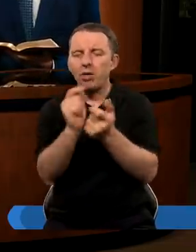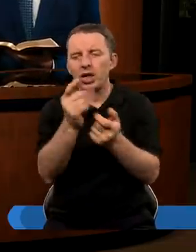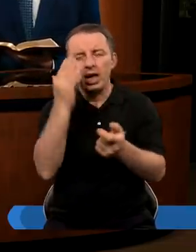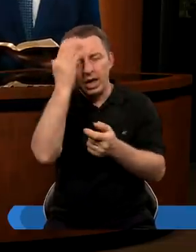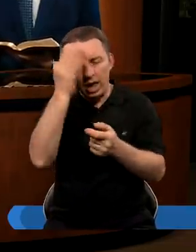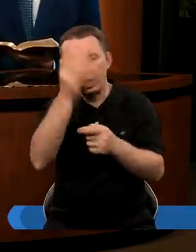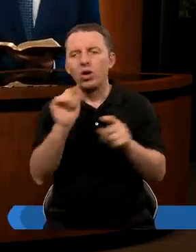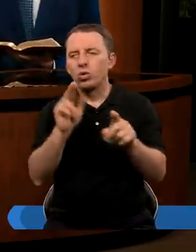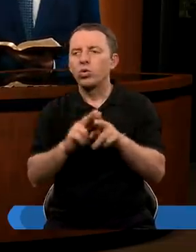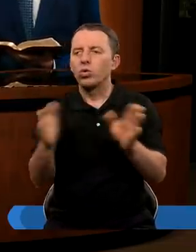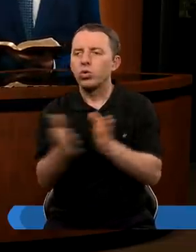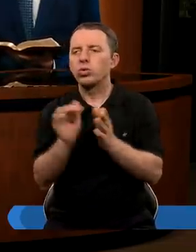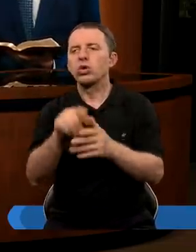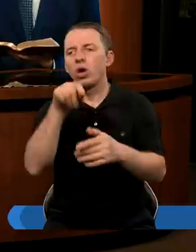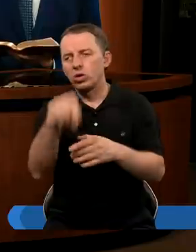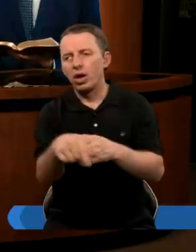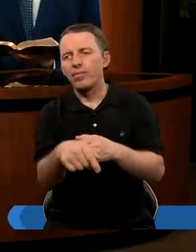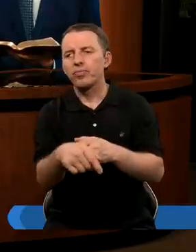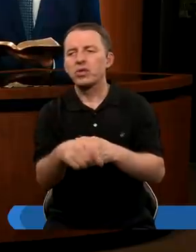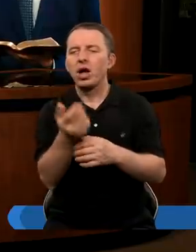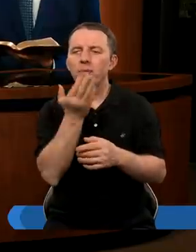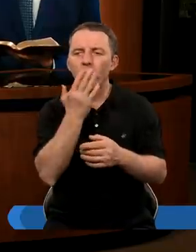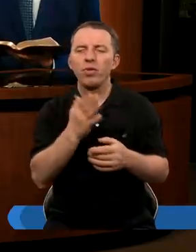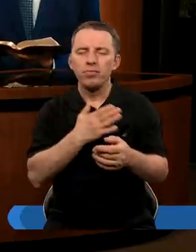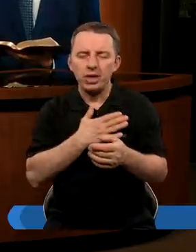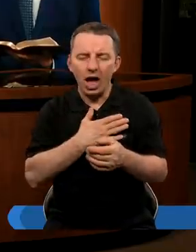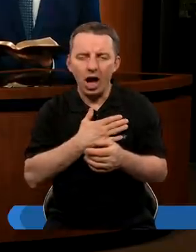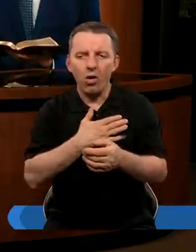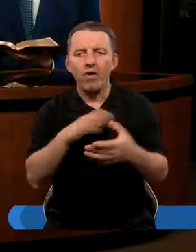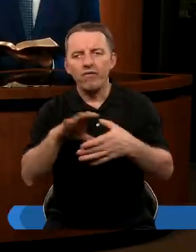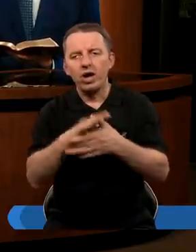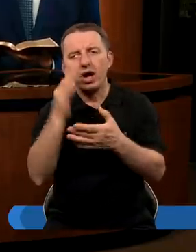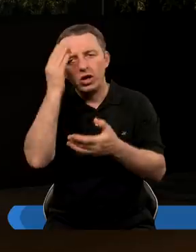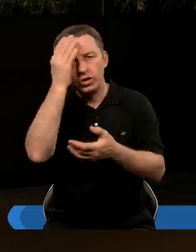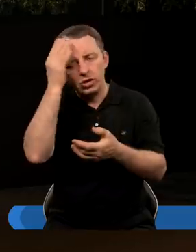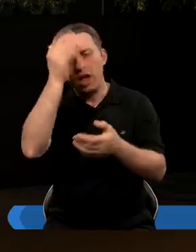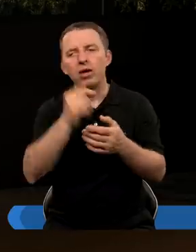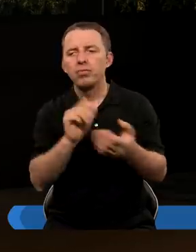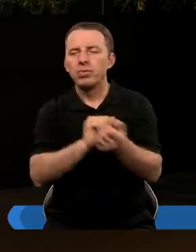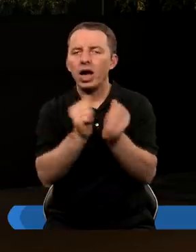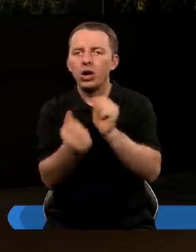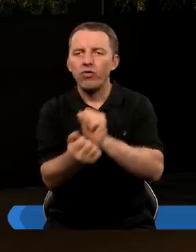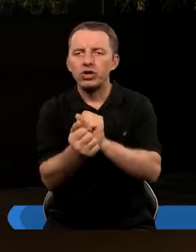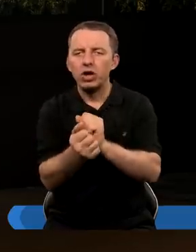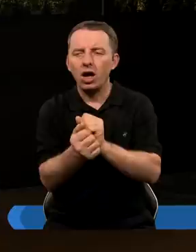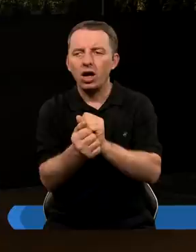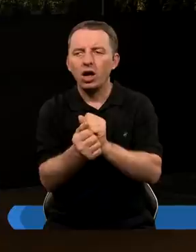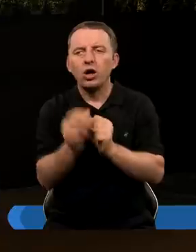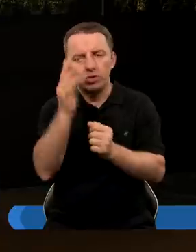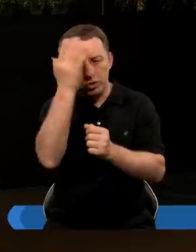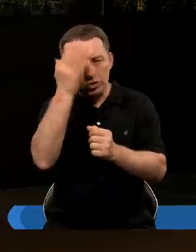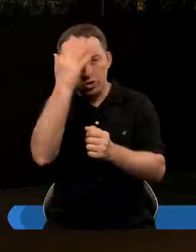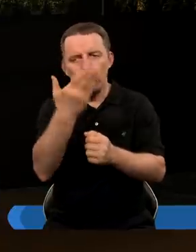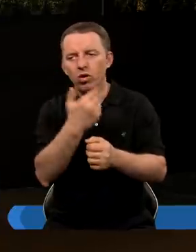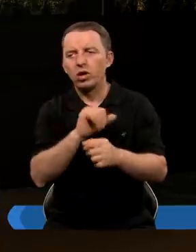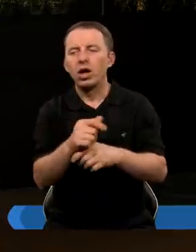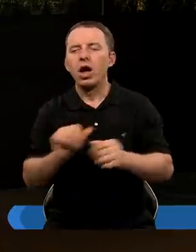Więc krótko tylko to, co Niebogadnazar miał we śnie, mianowicie śnił